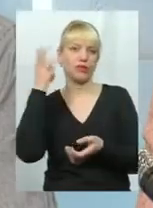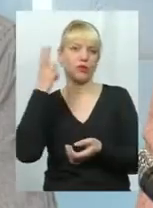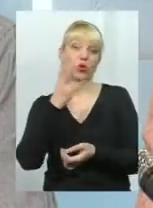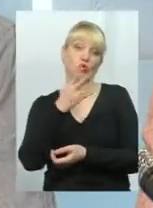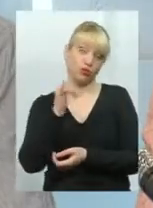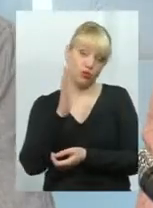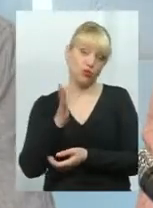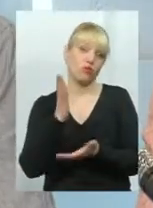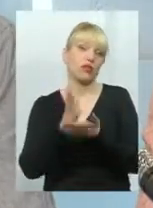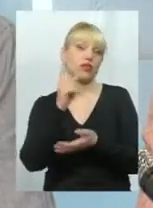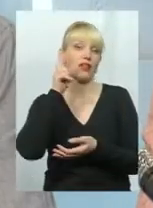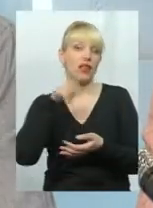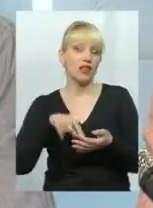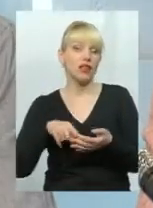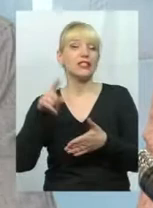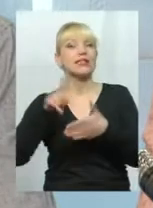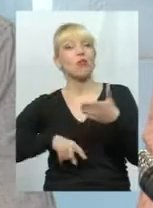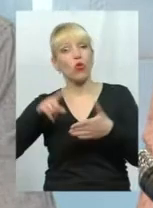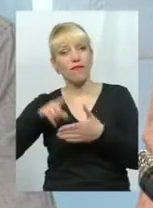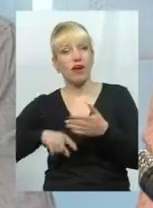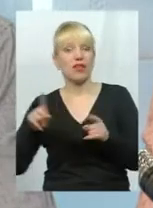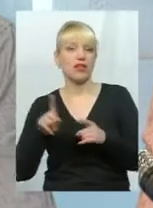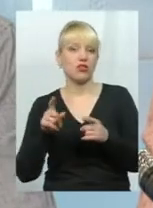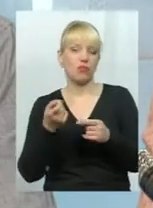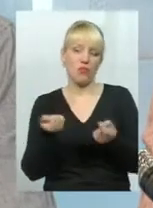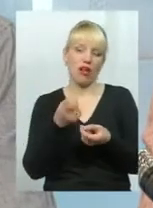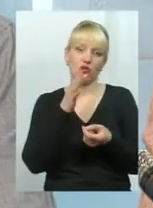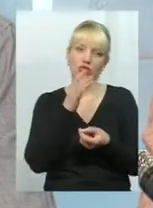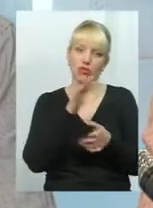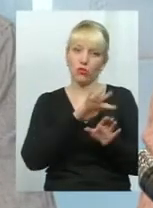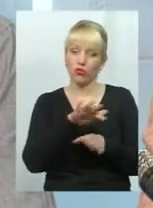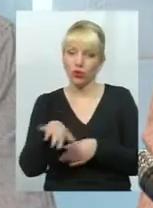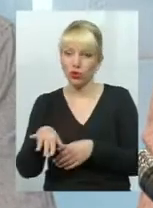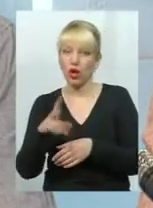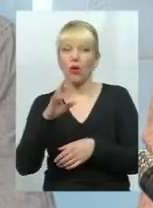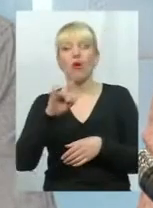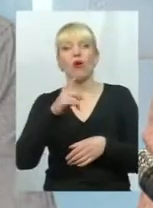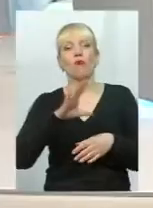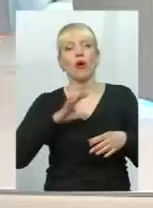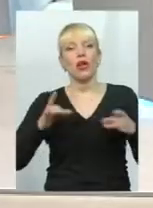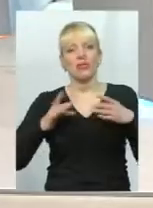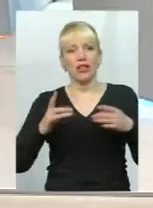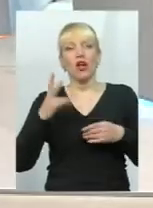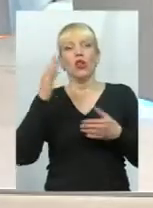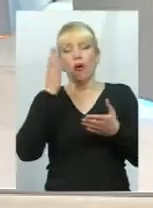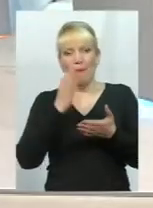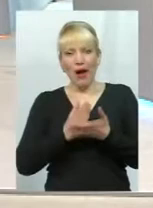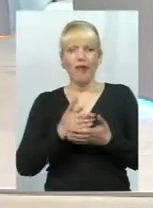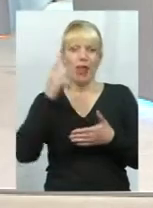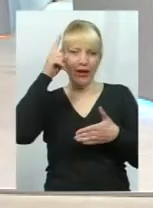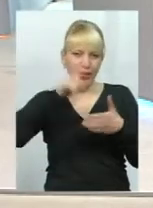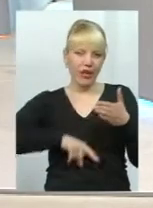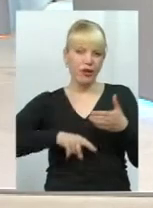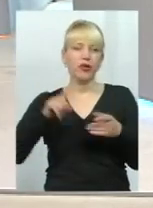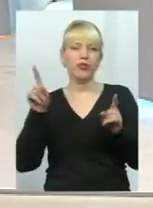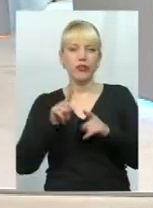Будемо мати надію і сподівання, або то пройшло дуже мало часу, тому що були свята, але маємо надію і сподівання, що